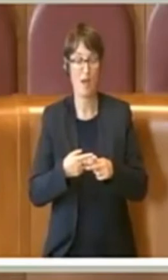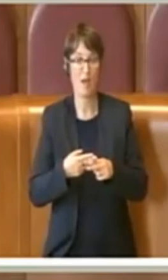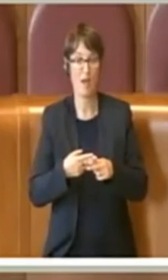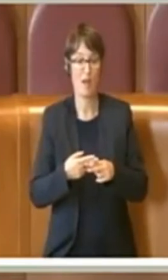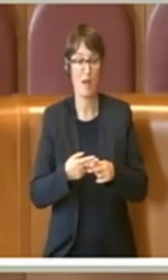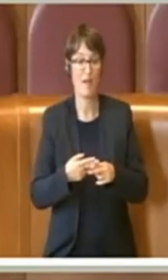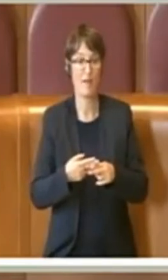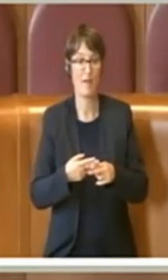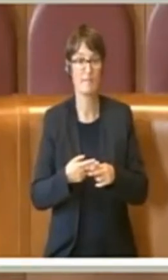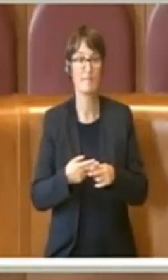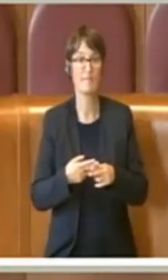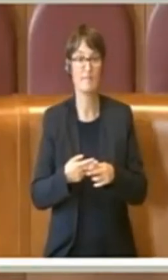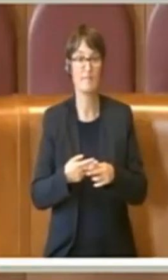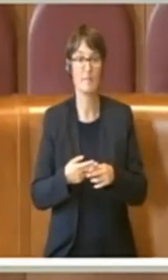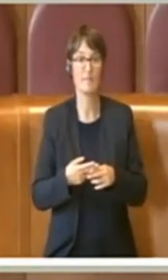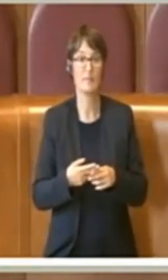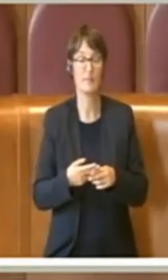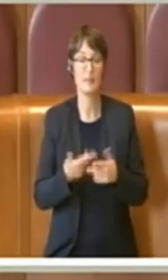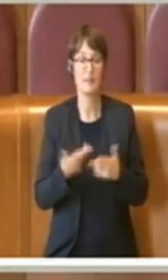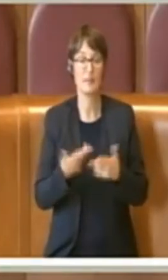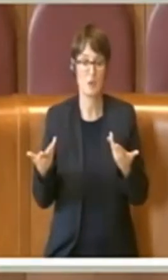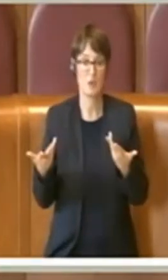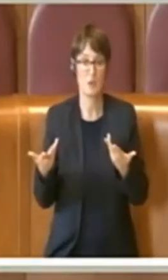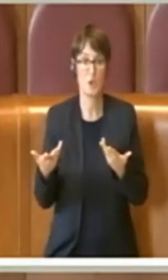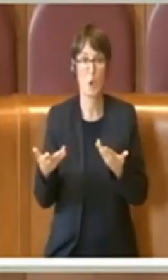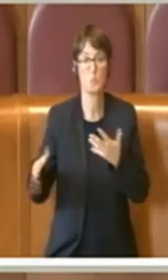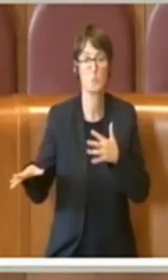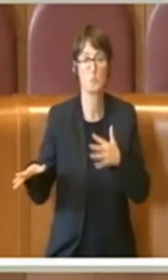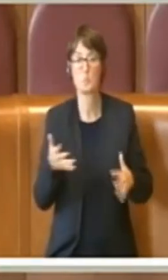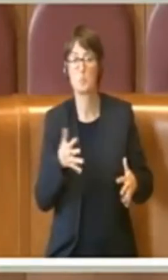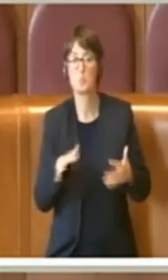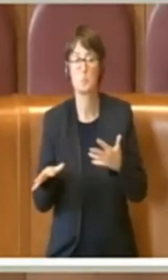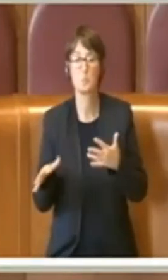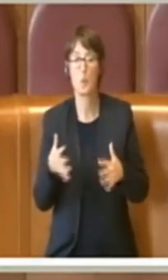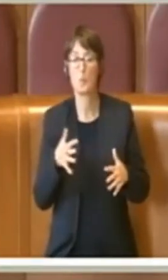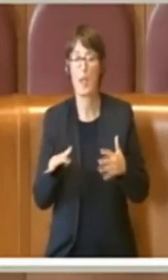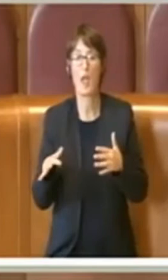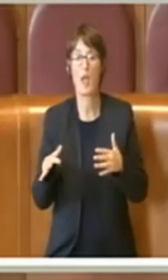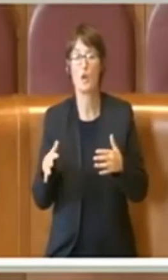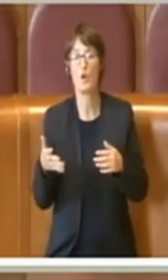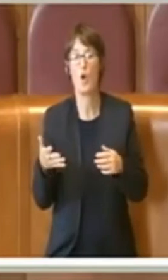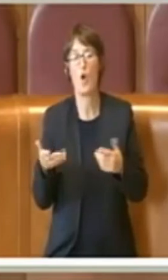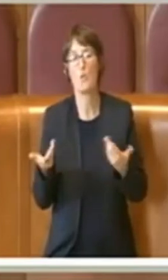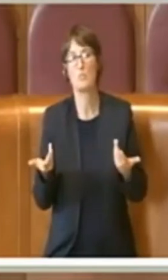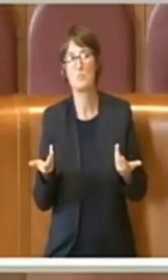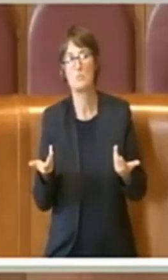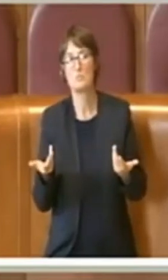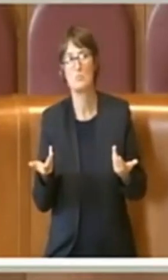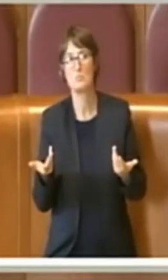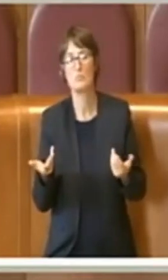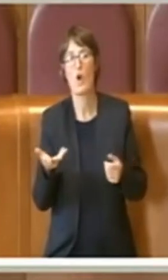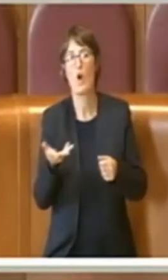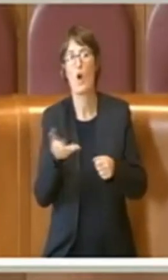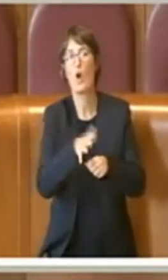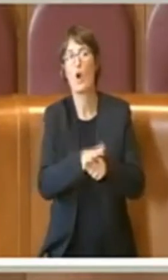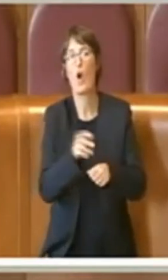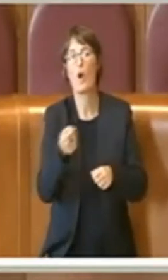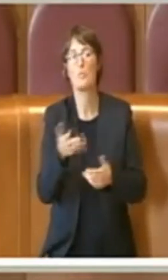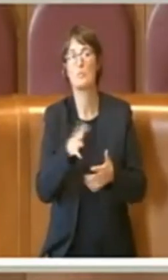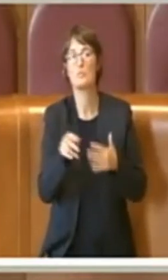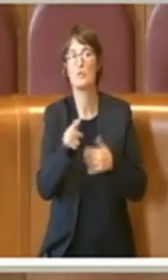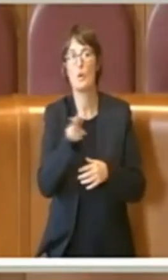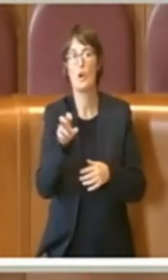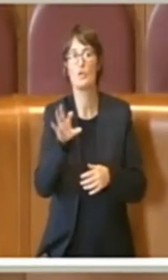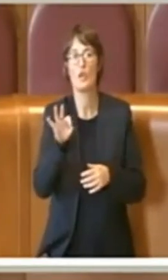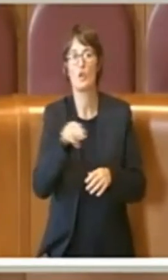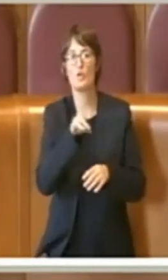linea mediana, circa 250 euro a famiglia, cosa che